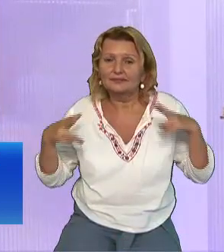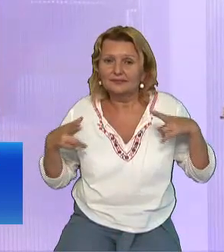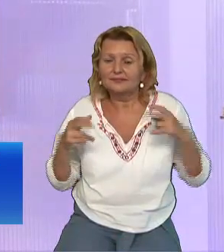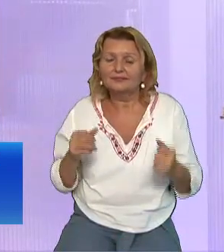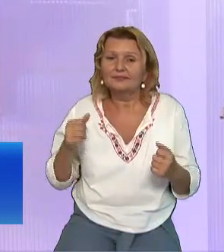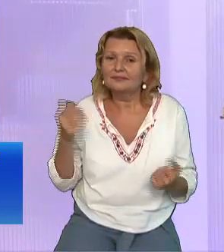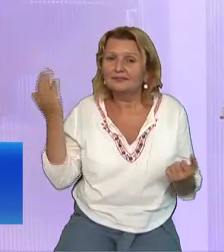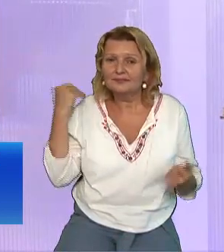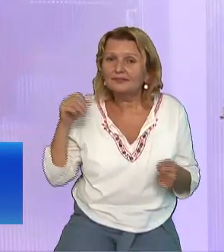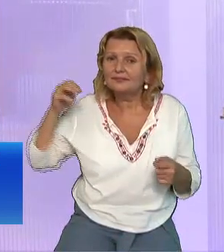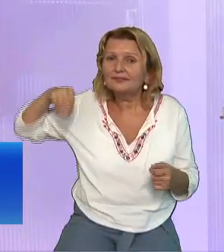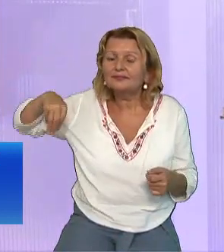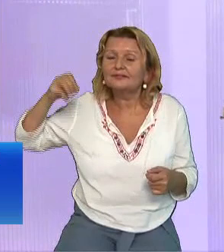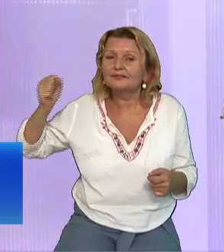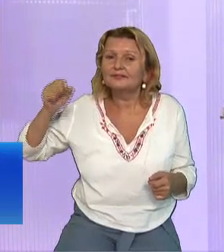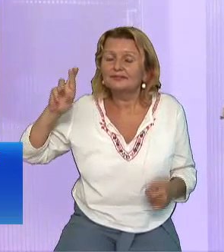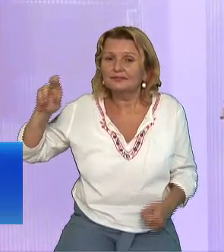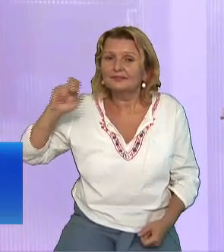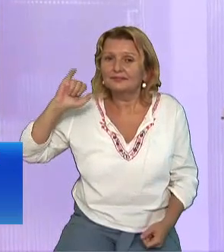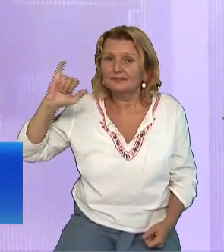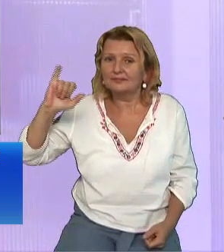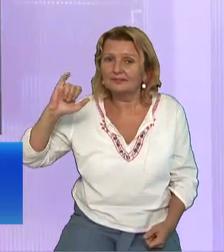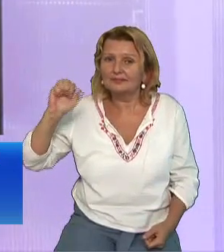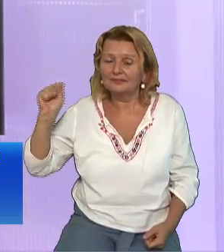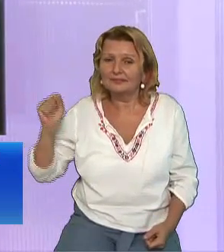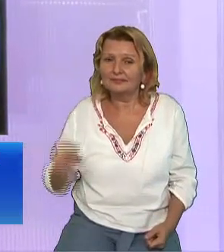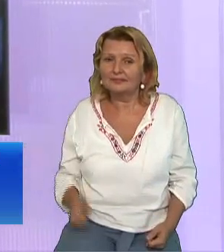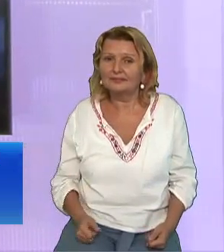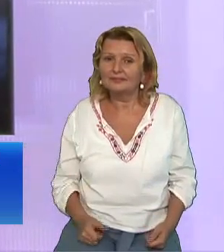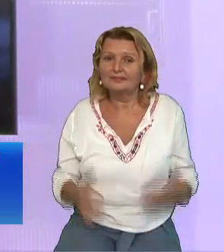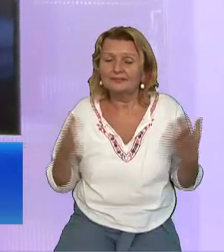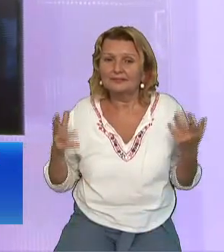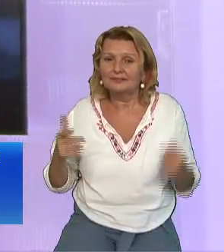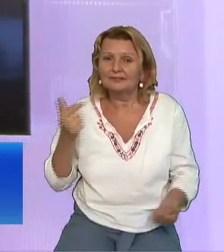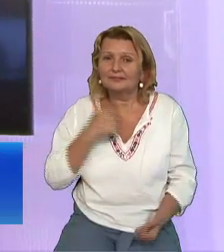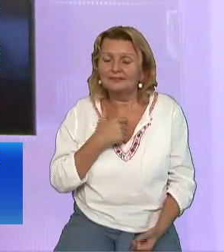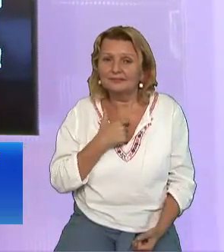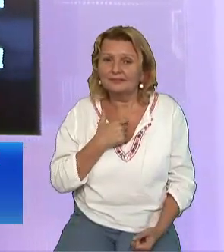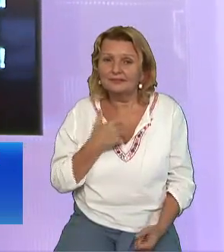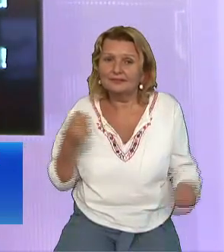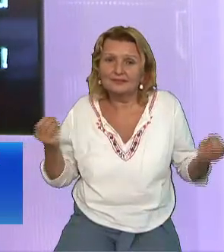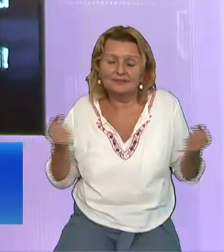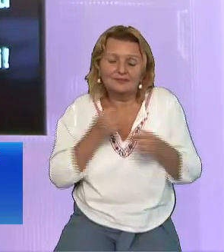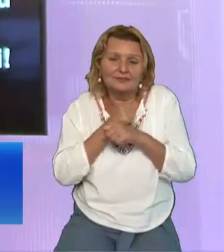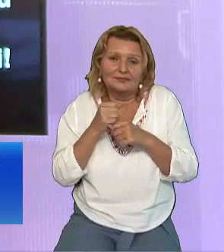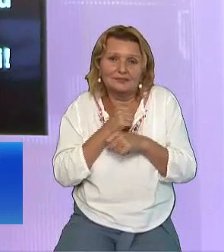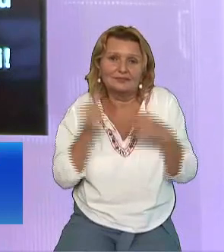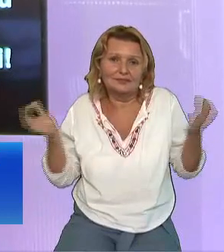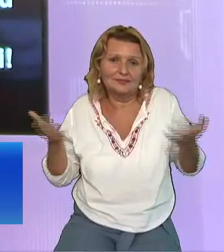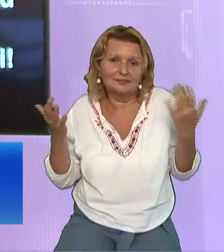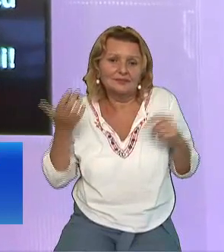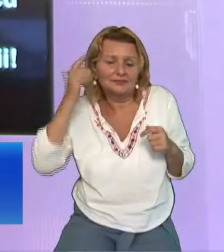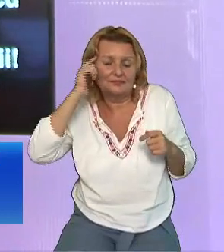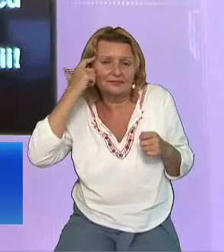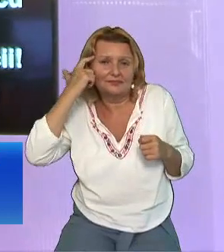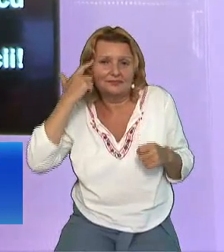zăbavnici cu inima Suntem rapizi cu inima Când e vorba să alegem Tâmpenile din viața noastră Fără gândire Parcă suntem cu